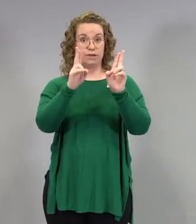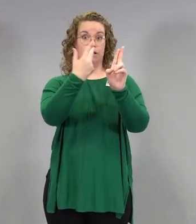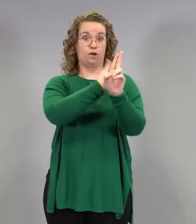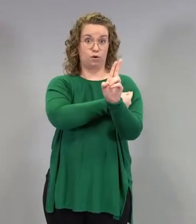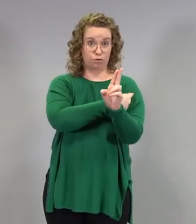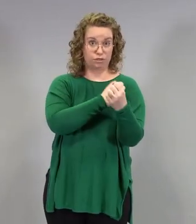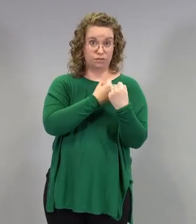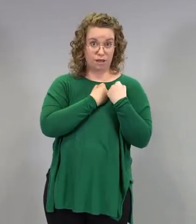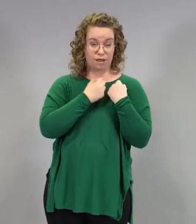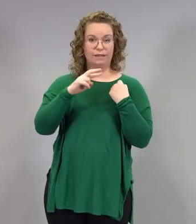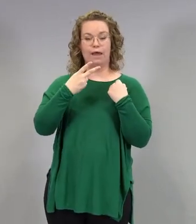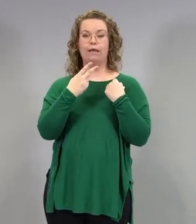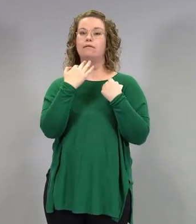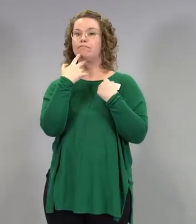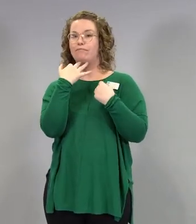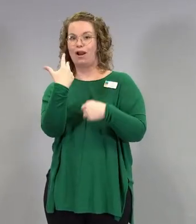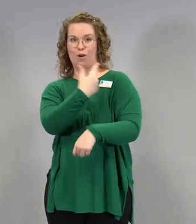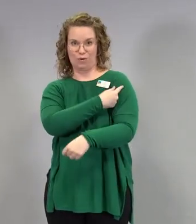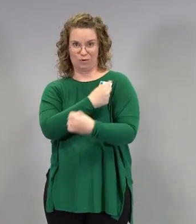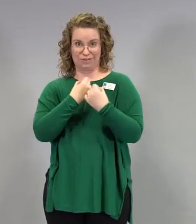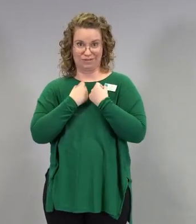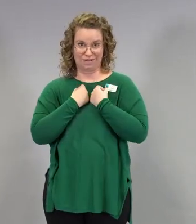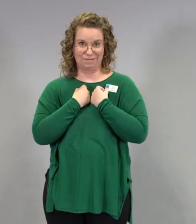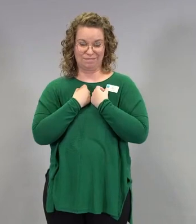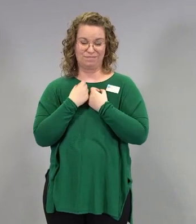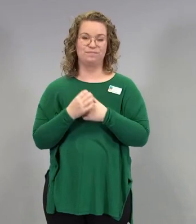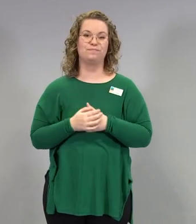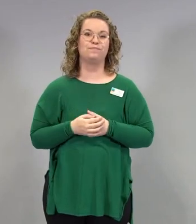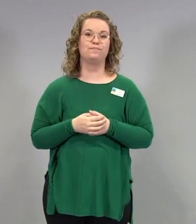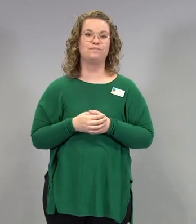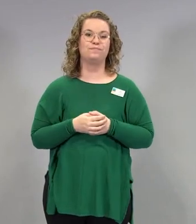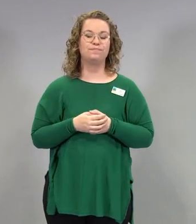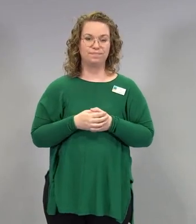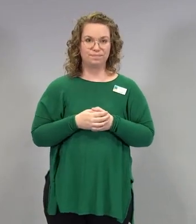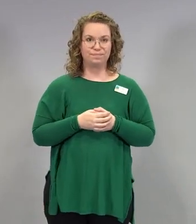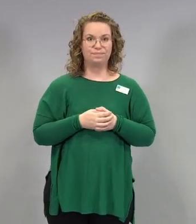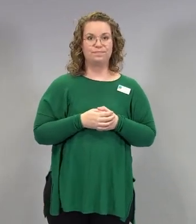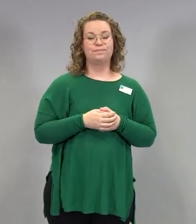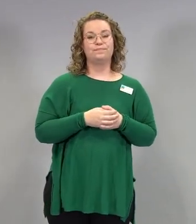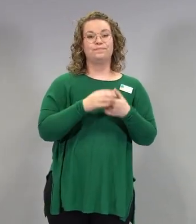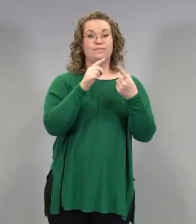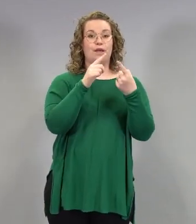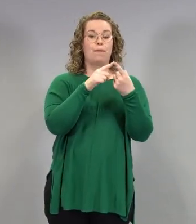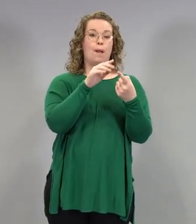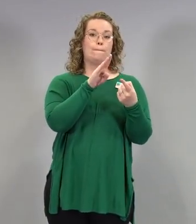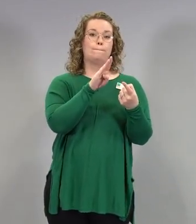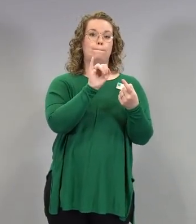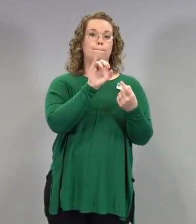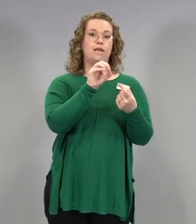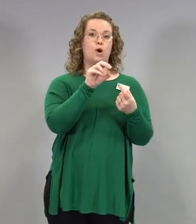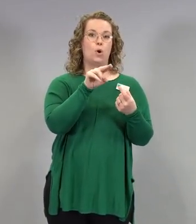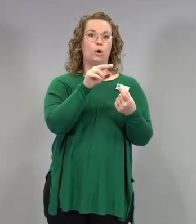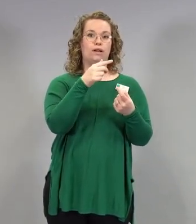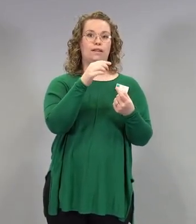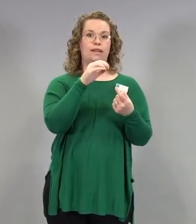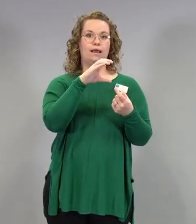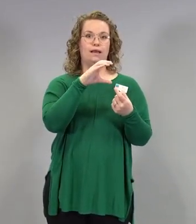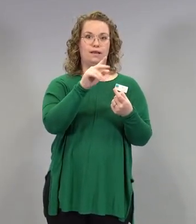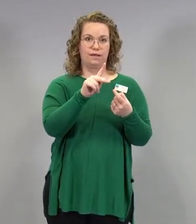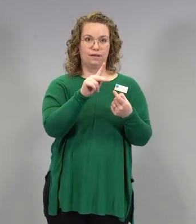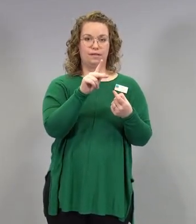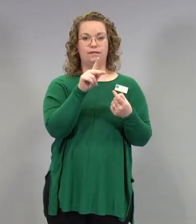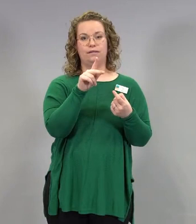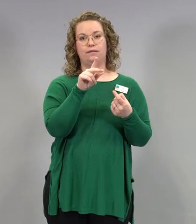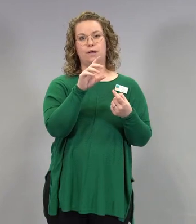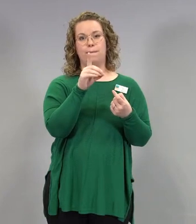rokotusryhmässä. Ja näette, että esimerkiksi tällä Biotech Pfizerin rokotteella, jos katsotaan tuosta suhdennetusta kuvasta, niin jo